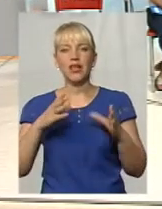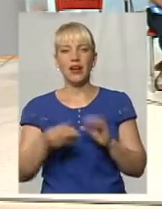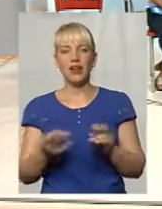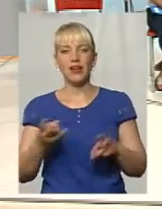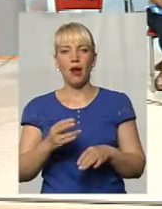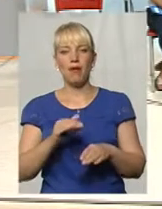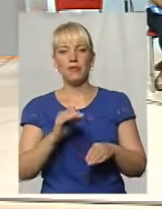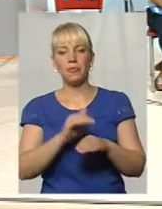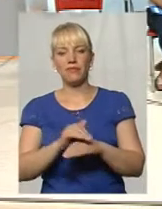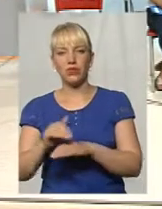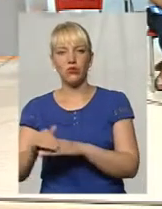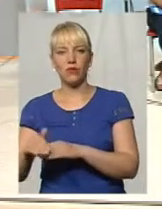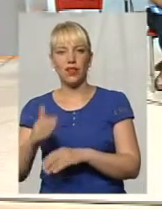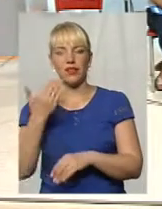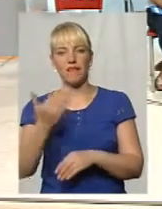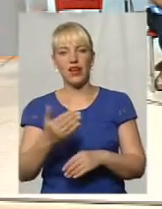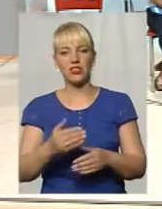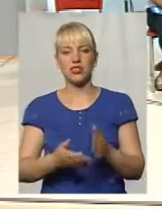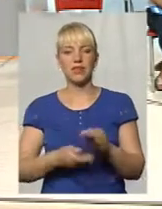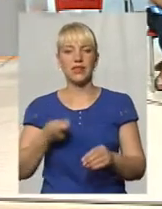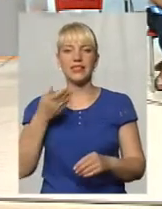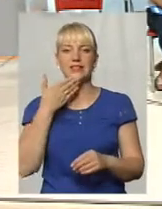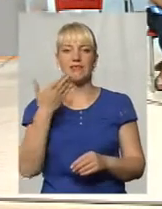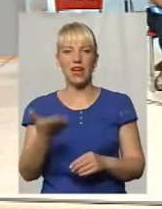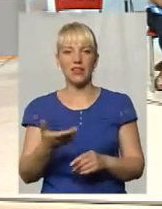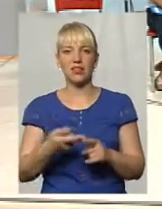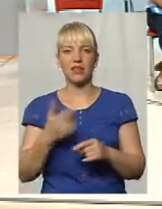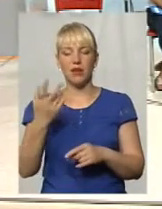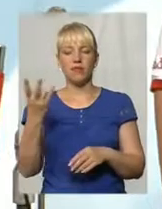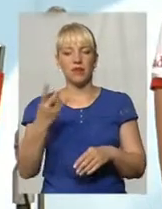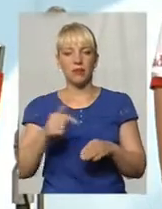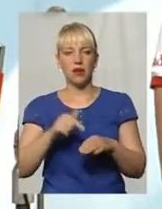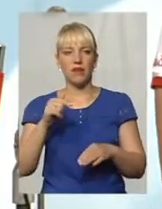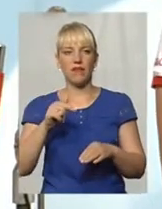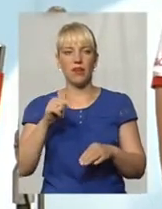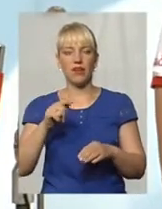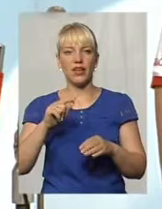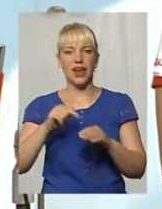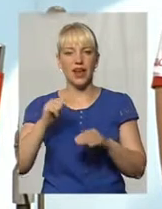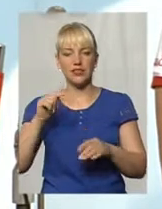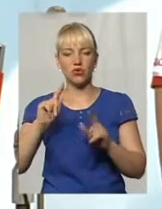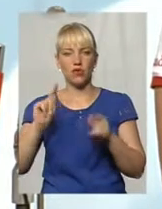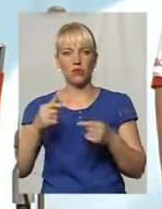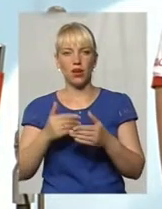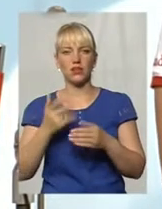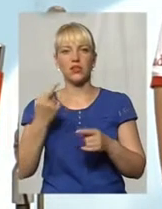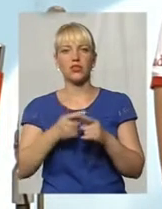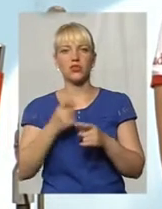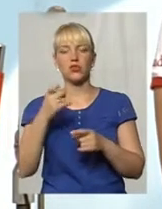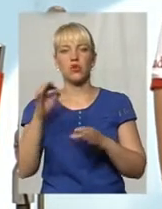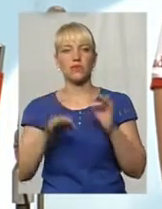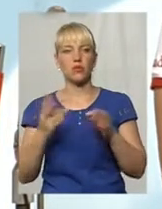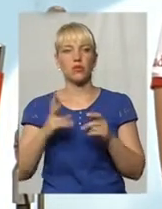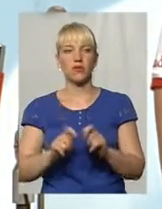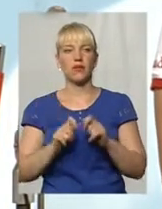фіксувати, так, от ваше звернення, вам потрібно вимагати на нього реакцію, якщо, ну, реакція це має бути 100% має бути